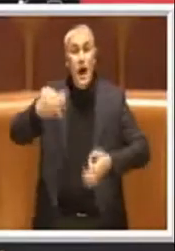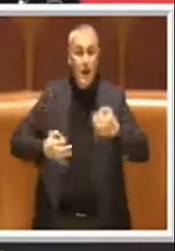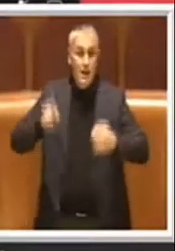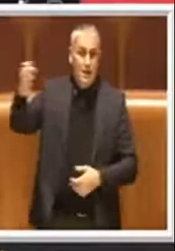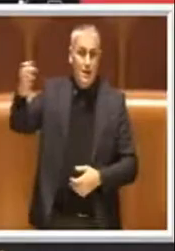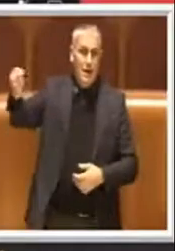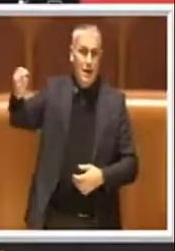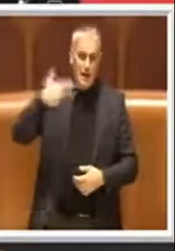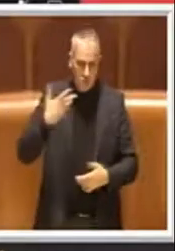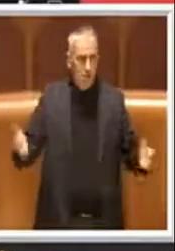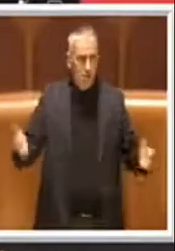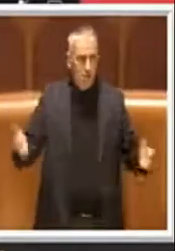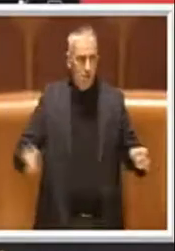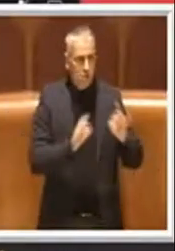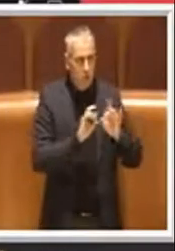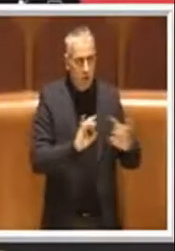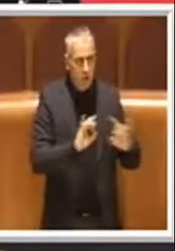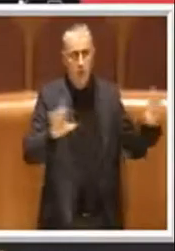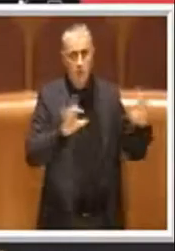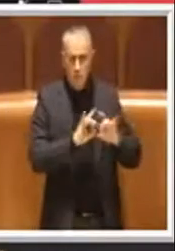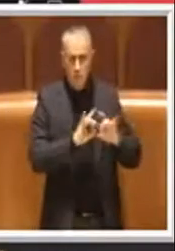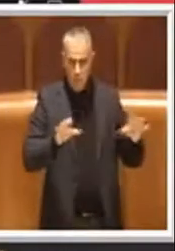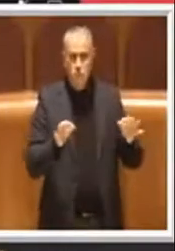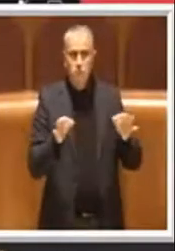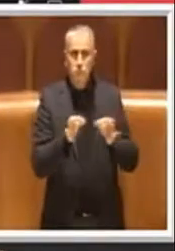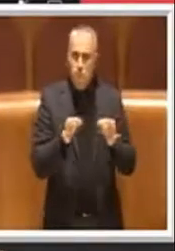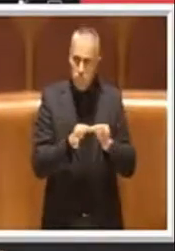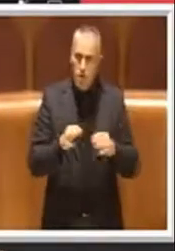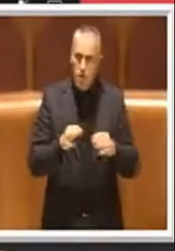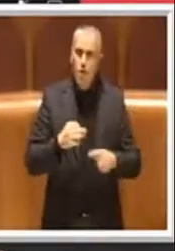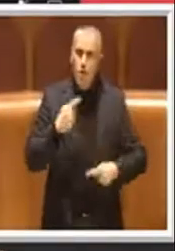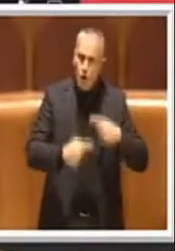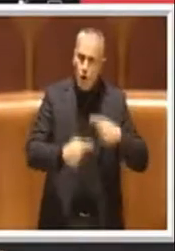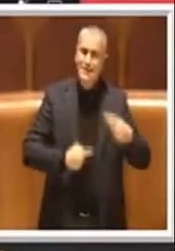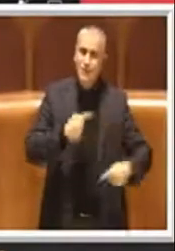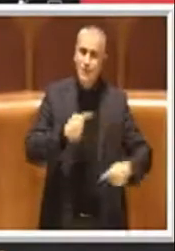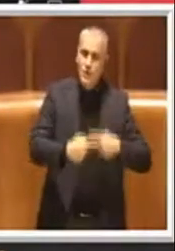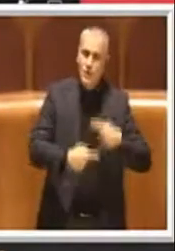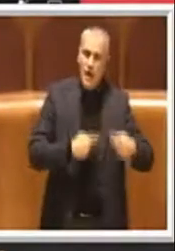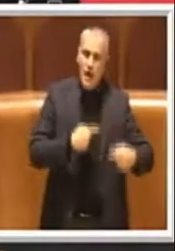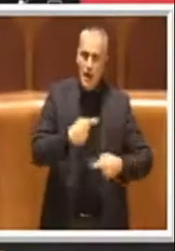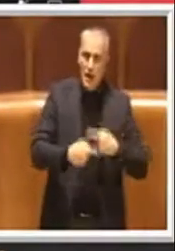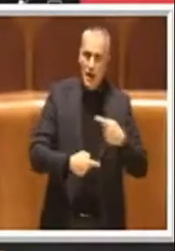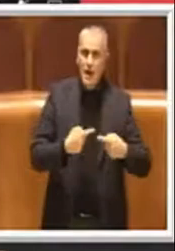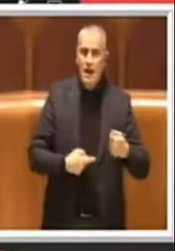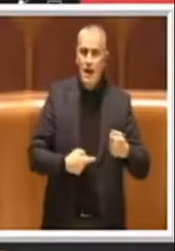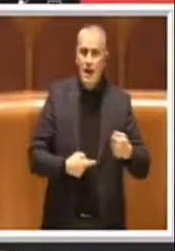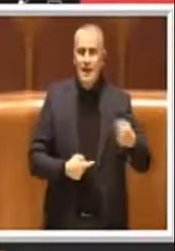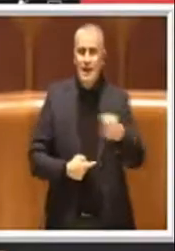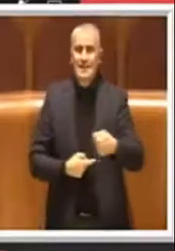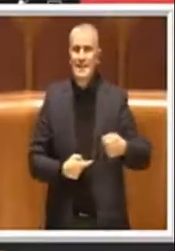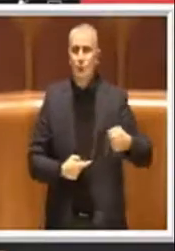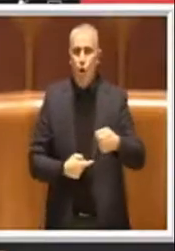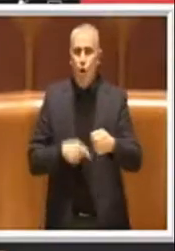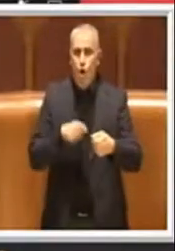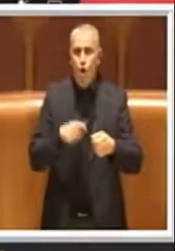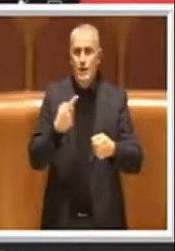al concordato in continuità con l'approvazione da parte dei creditori, del piano di rilancio dell